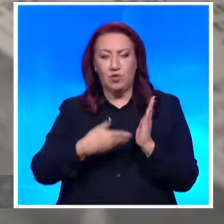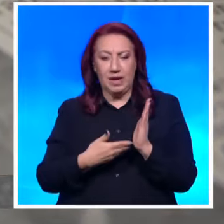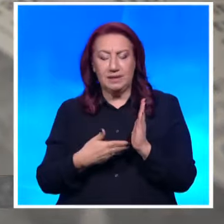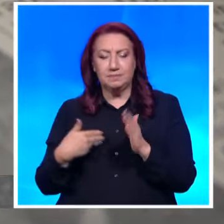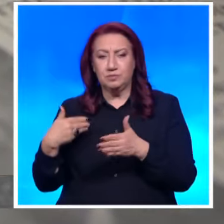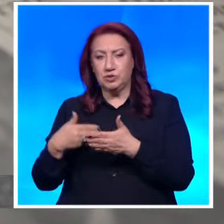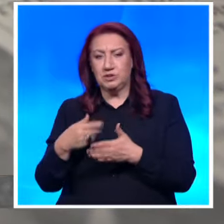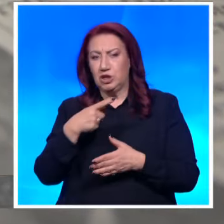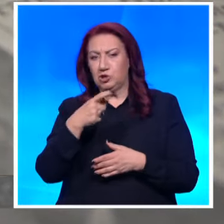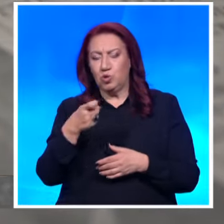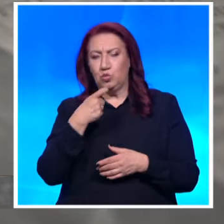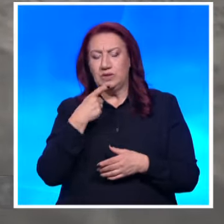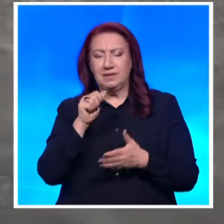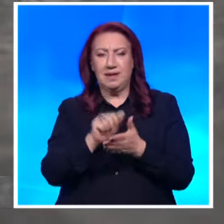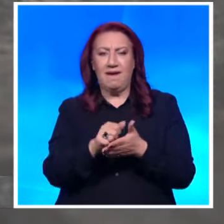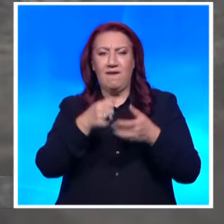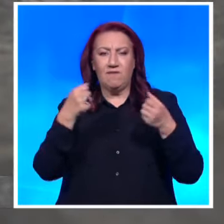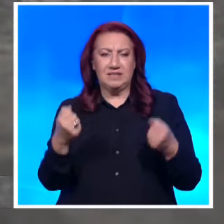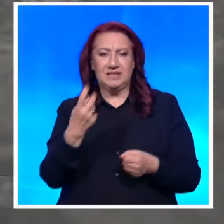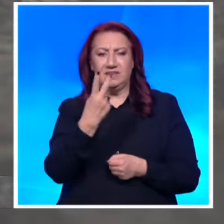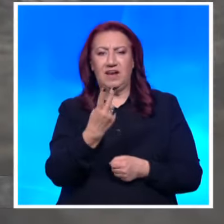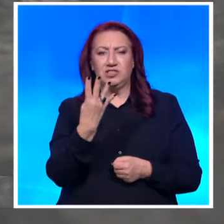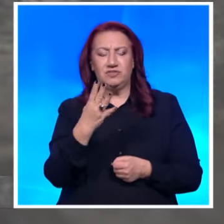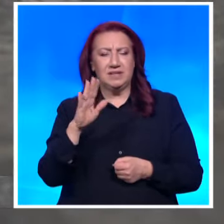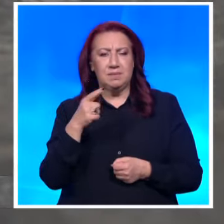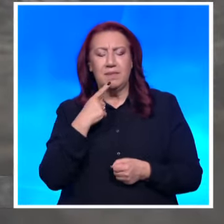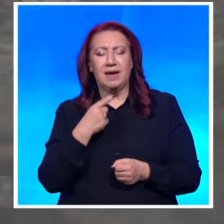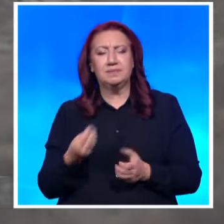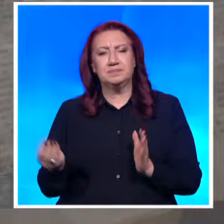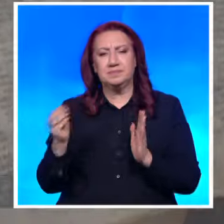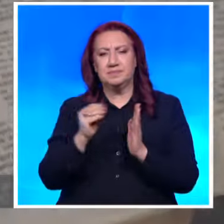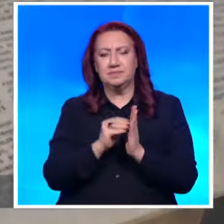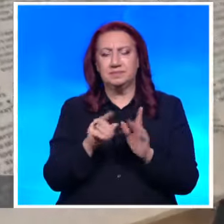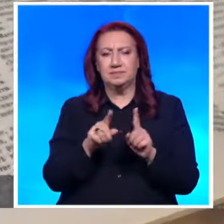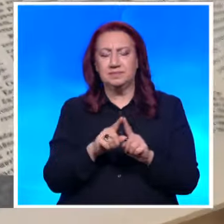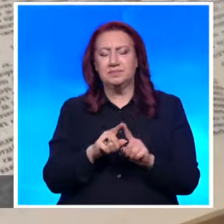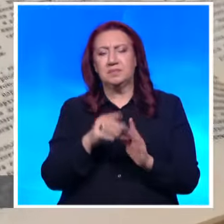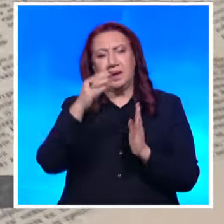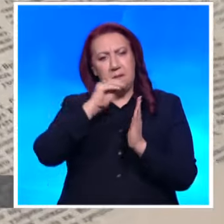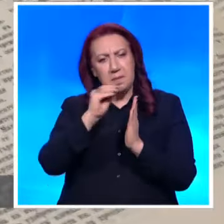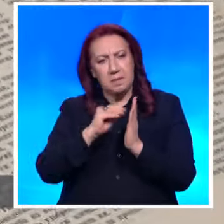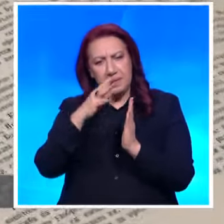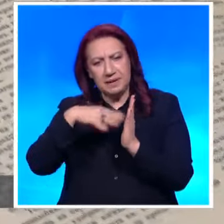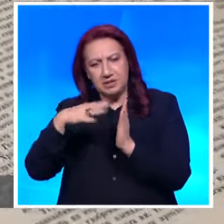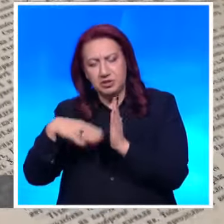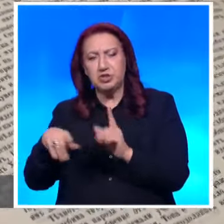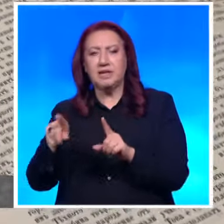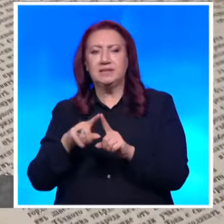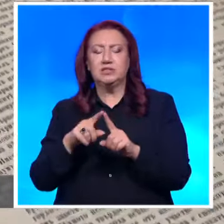24 май отделят място не само за статии, но и за снимки от преклонението на България пред делото на Кирил и Методий.